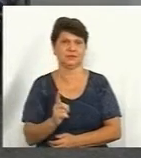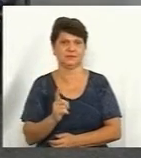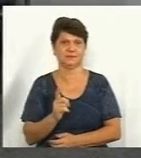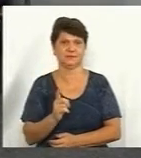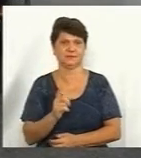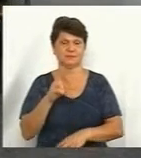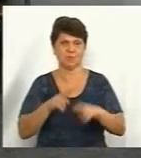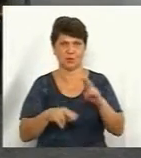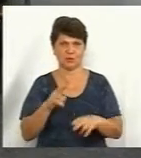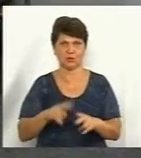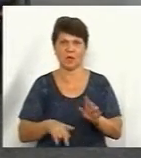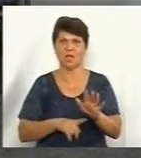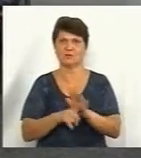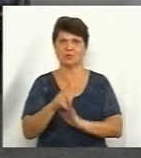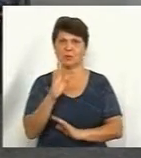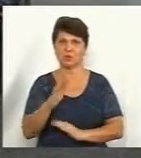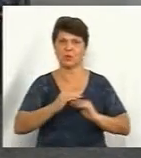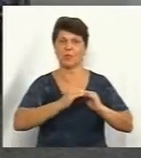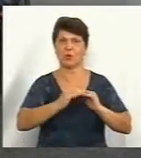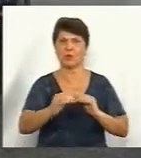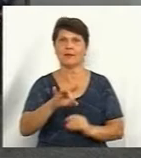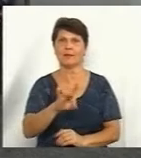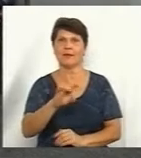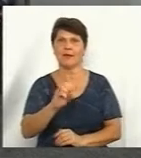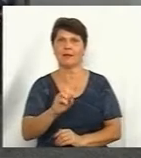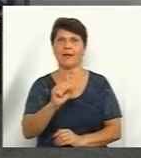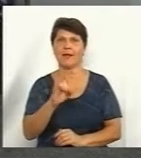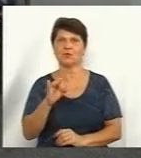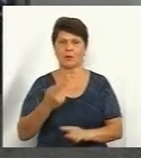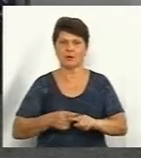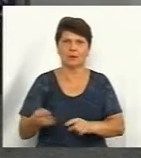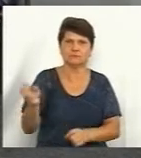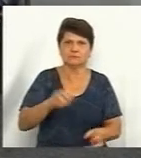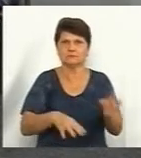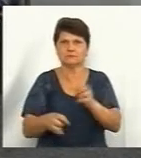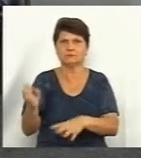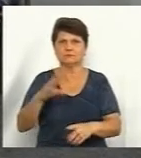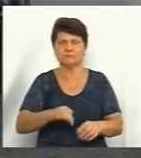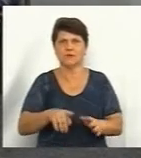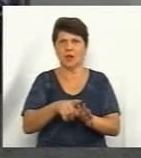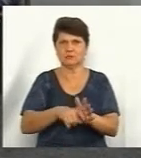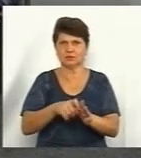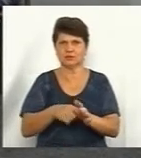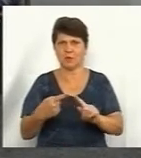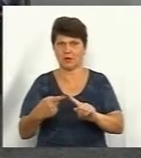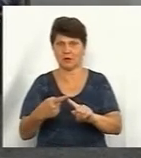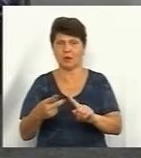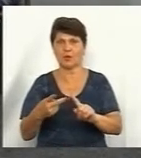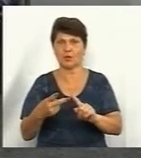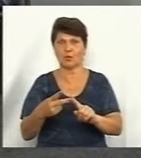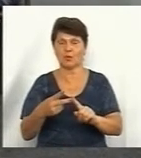вони його побудують. Спочатку буде цей полігон-реактор, тобто вони будуть складувати це сміття. Це раз. По-друге, що